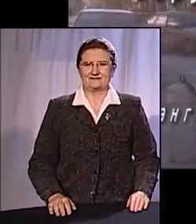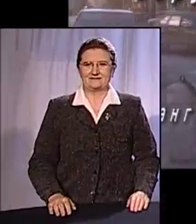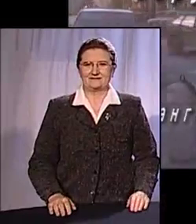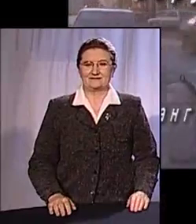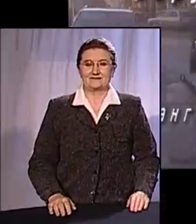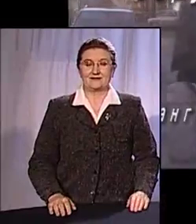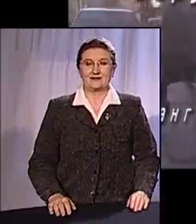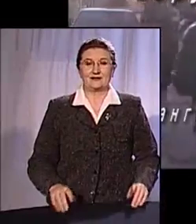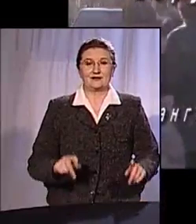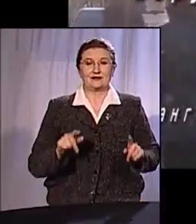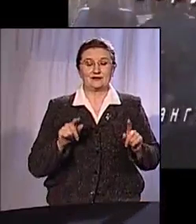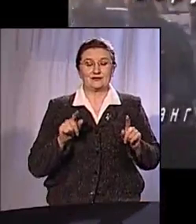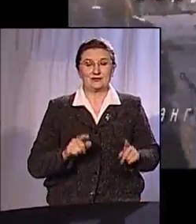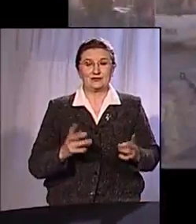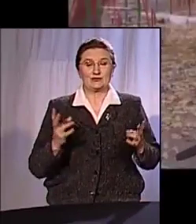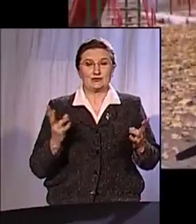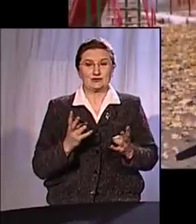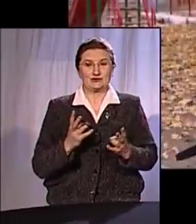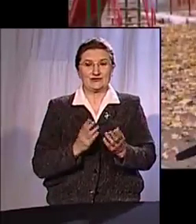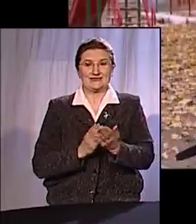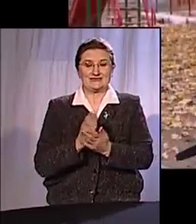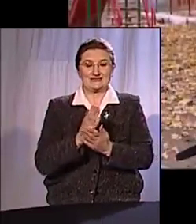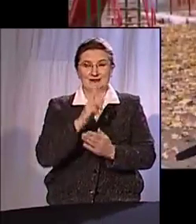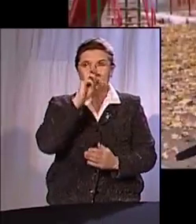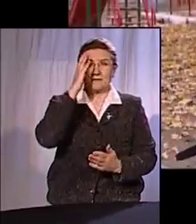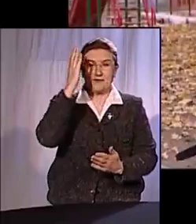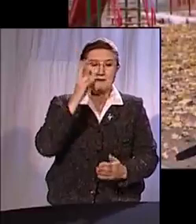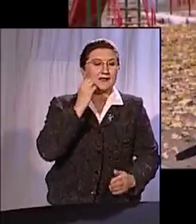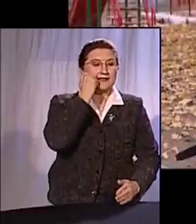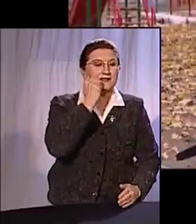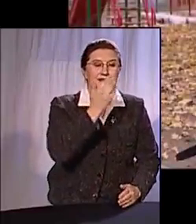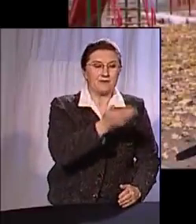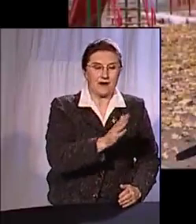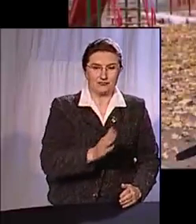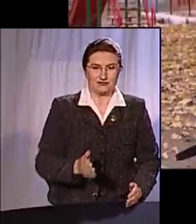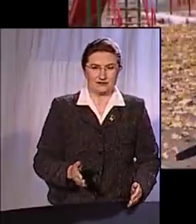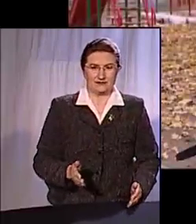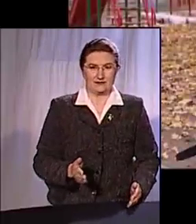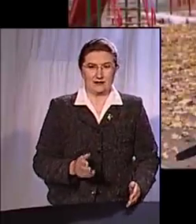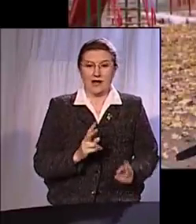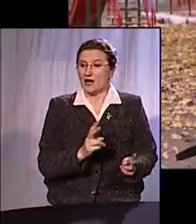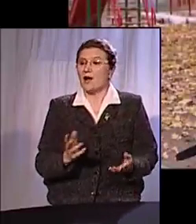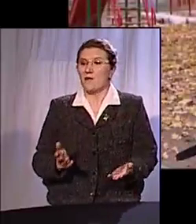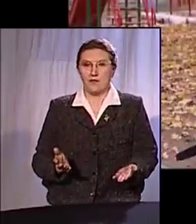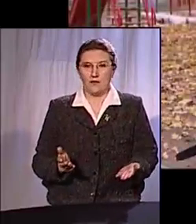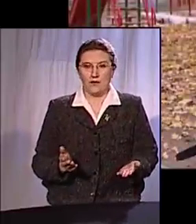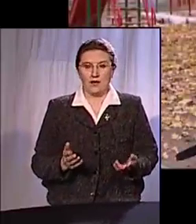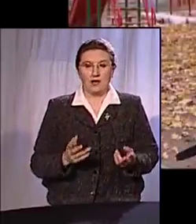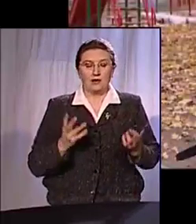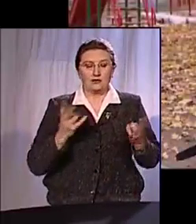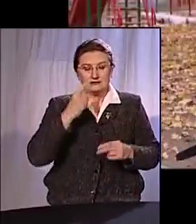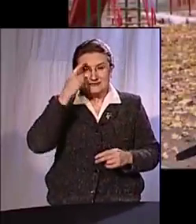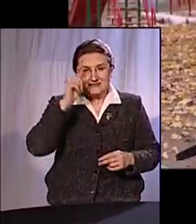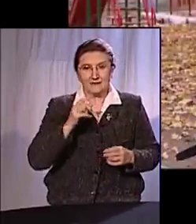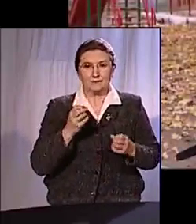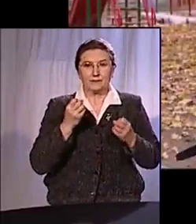Тут надо просто идти к самому, к Богу. Не к бабушке, которая будет отмолвать. знают их никому. А для того, чтобы знать, нужно